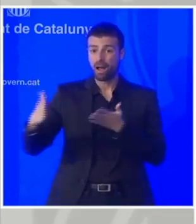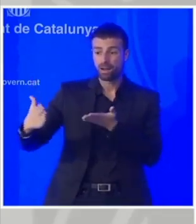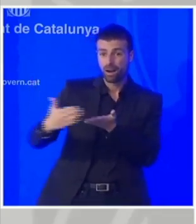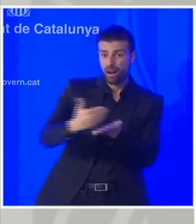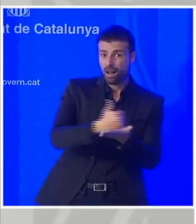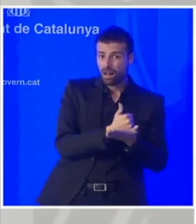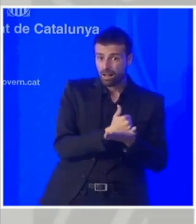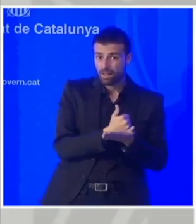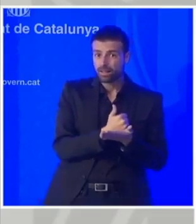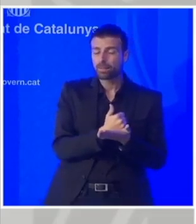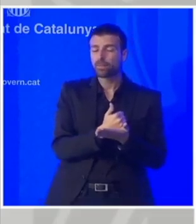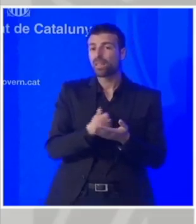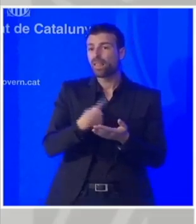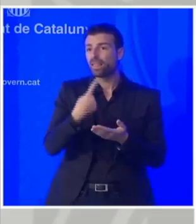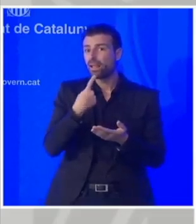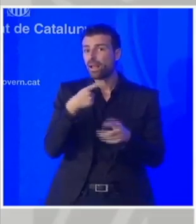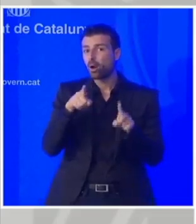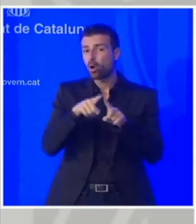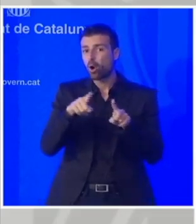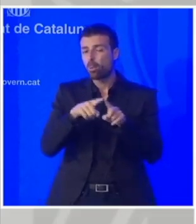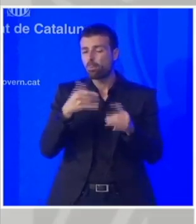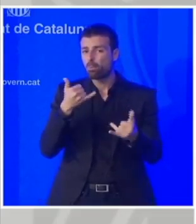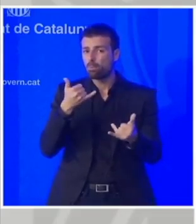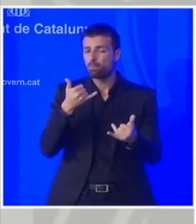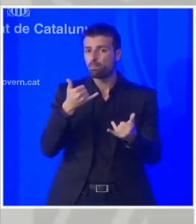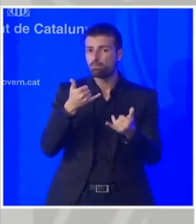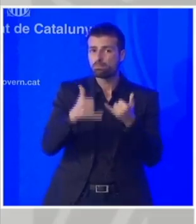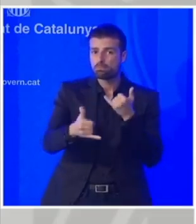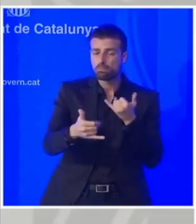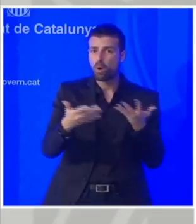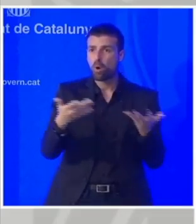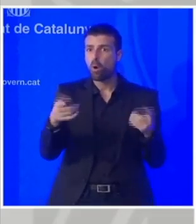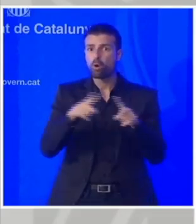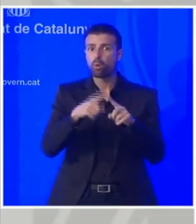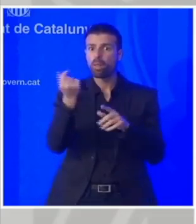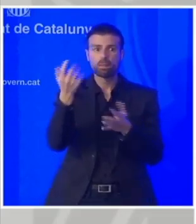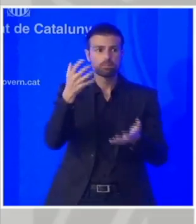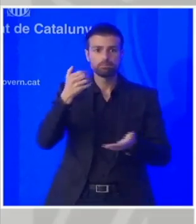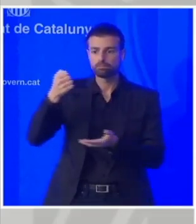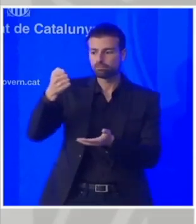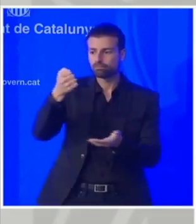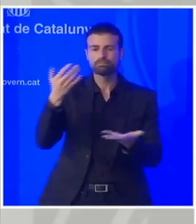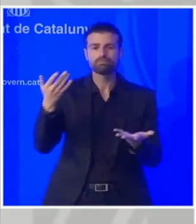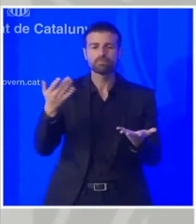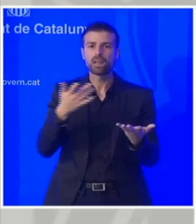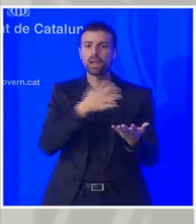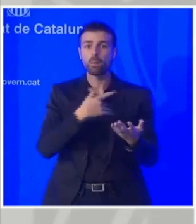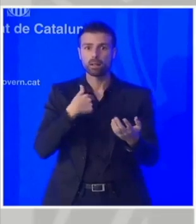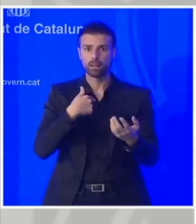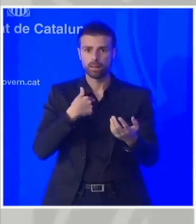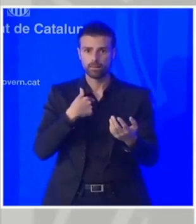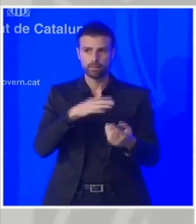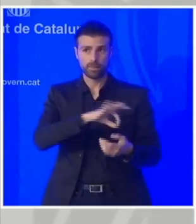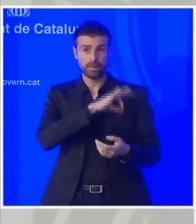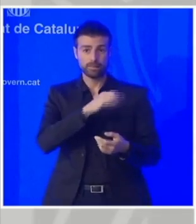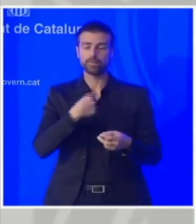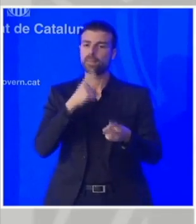és a dir, els